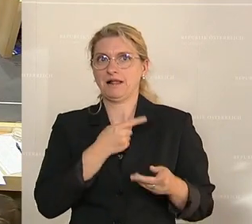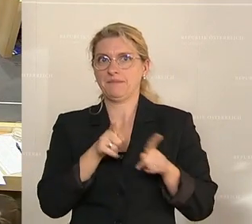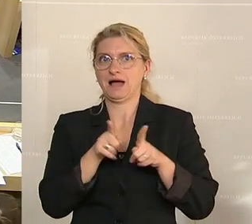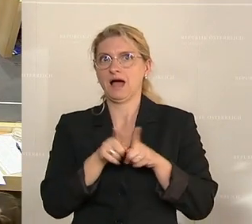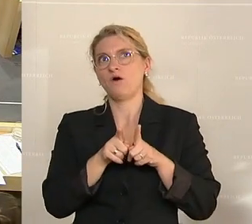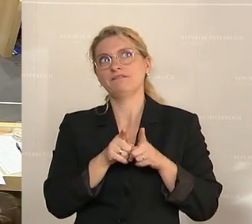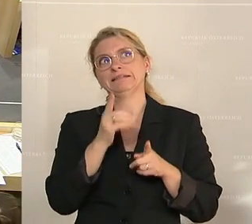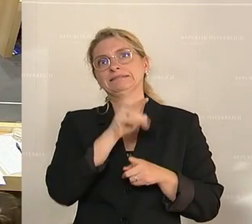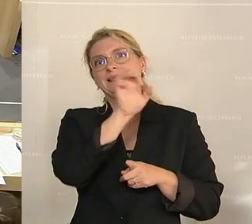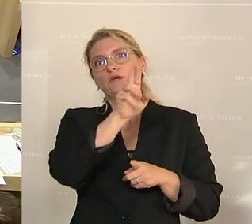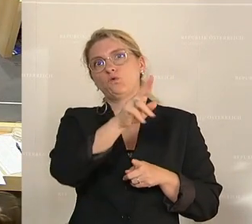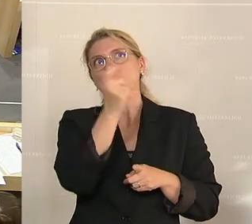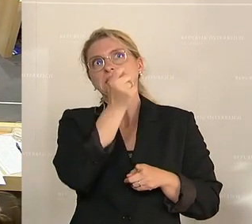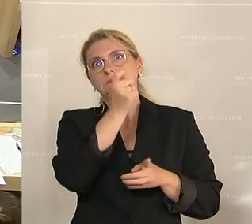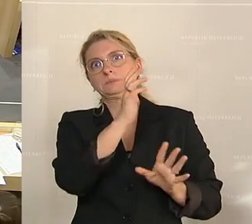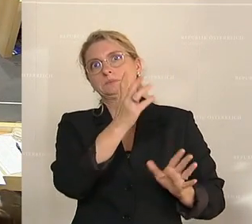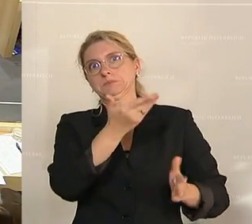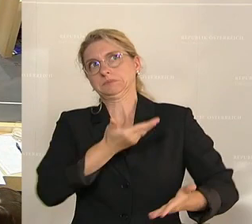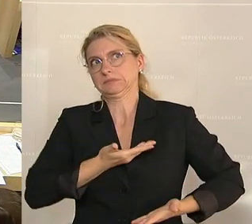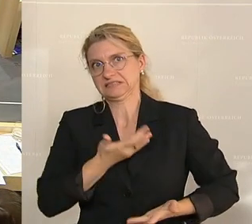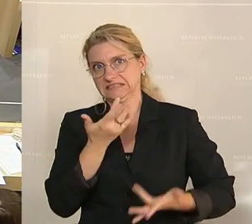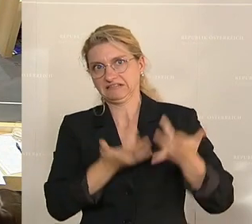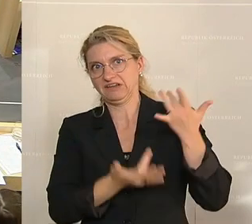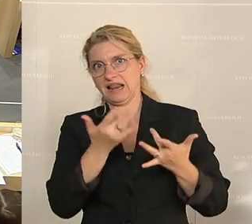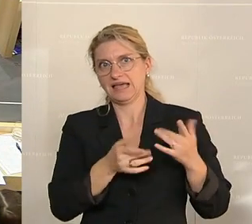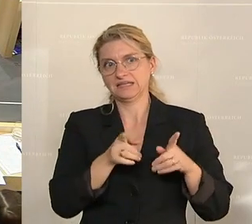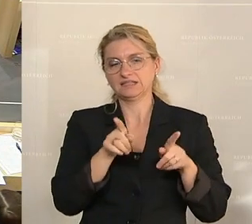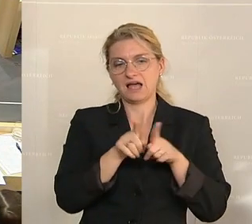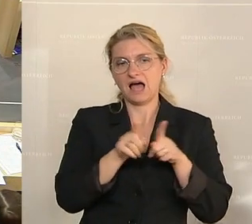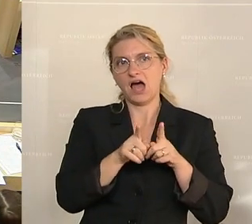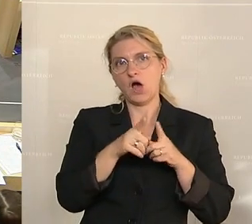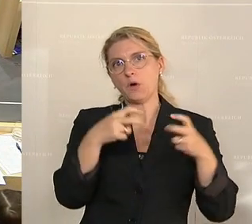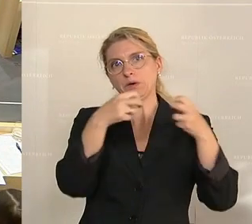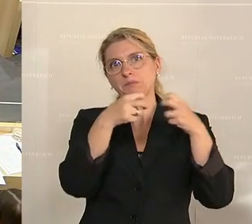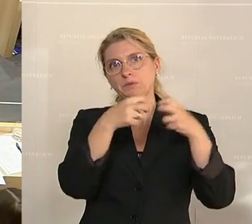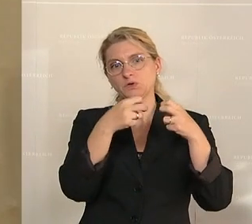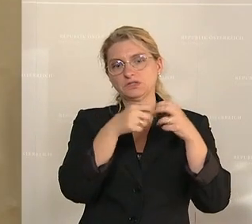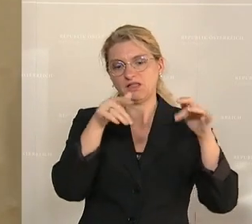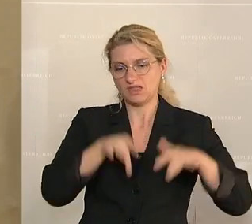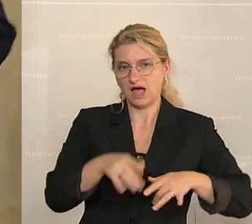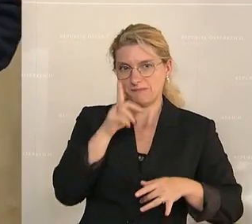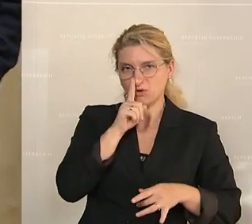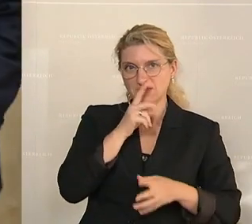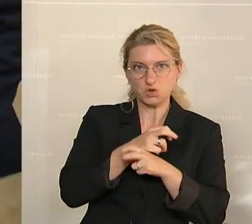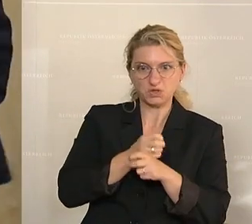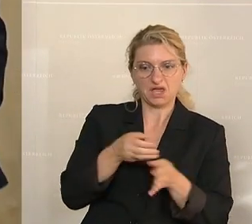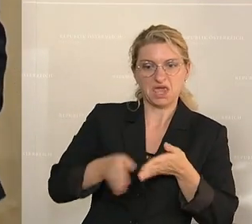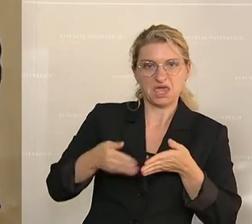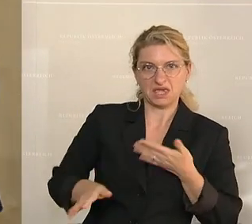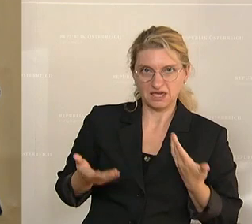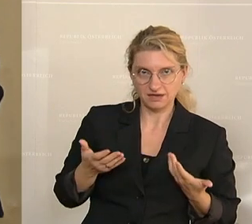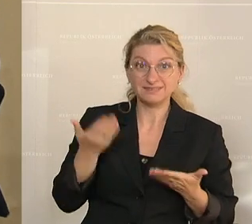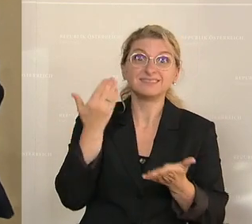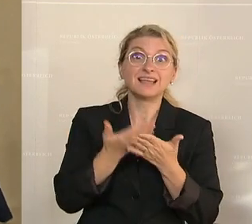Tretmülle der EU hineinkommen und das vielleicht auch seitens Brüssel dann irgendwann einmal im Putsch in Österreich inszeniert werden soll. Genau deswegen